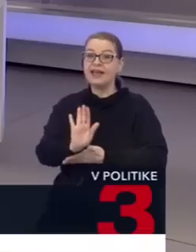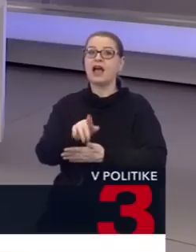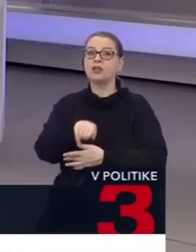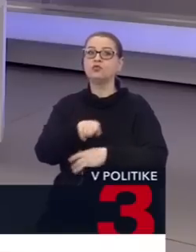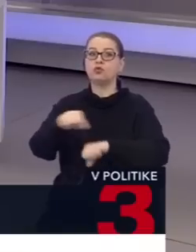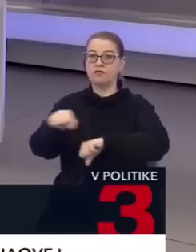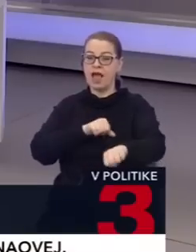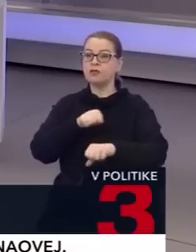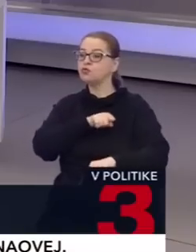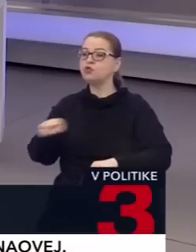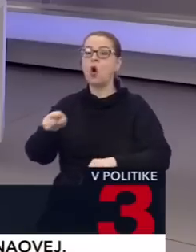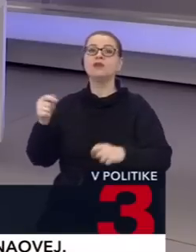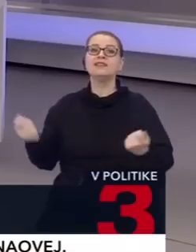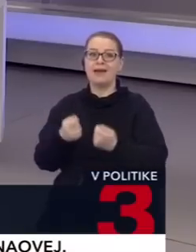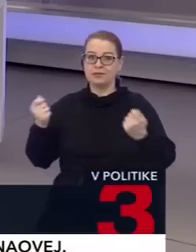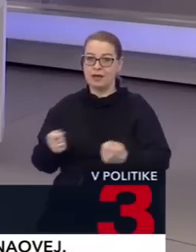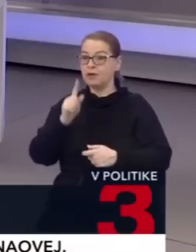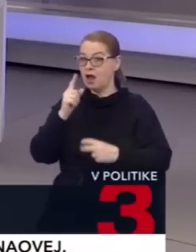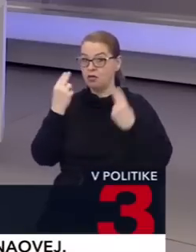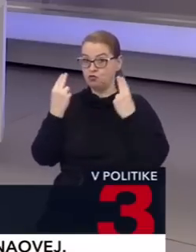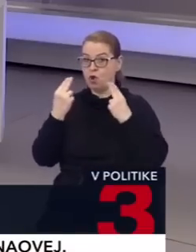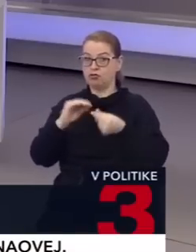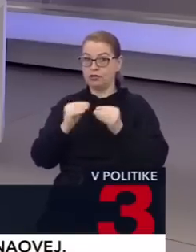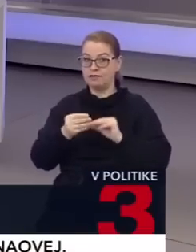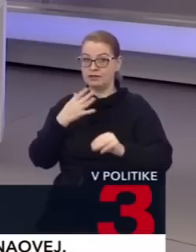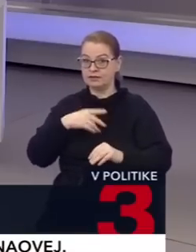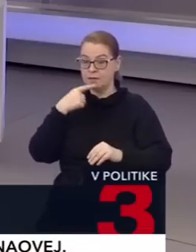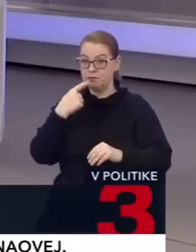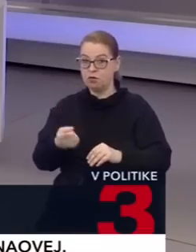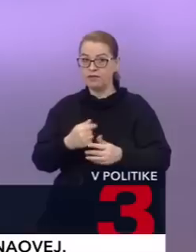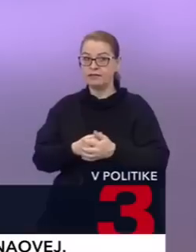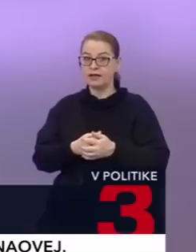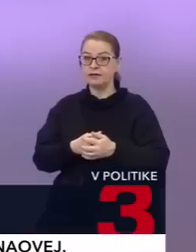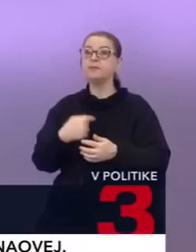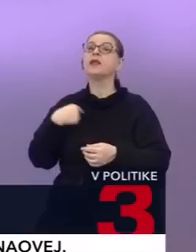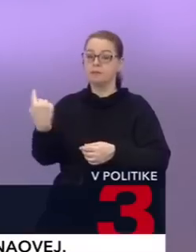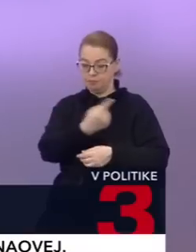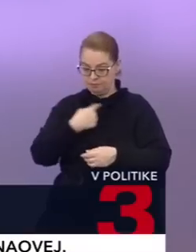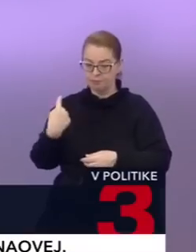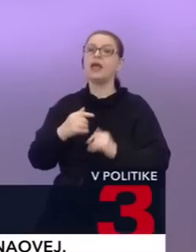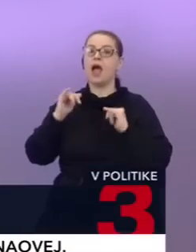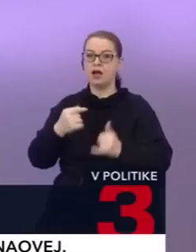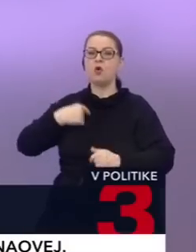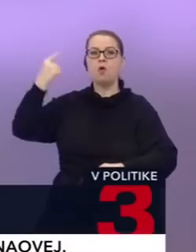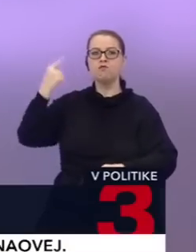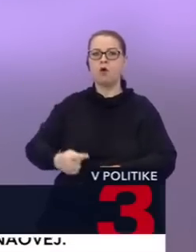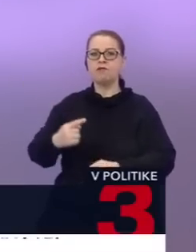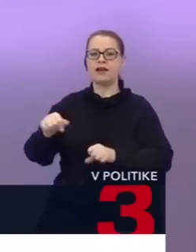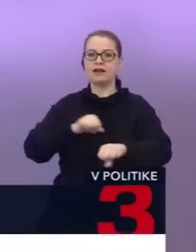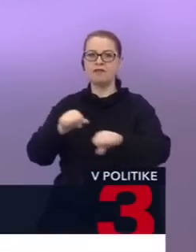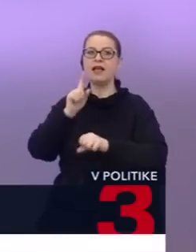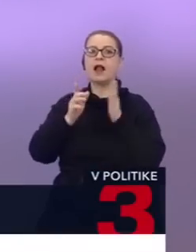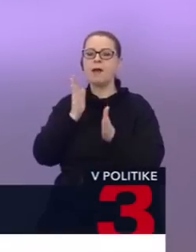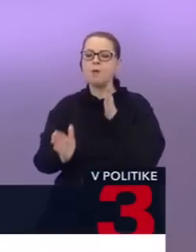vládnu. Tu chcem však povedať dôležitú vec, lebo v tej diskusii sa hovoria rôzne veci. Áno, my sme poverená vláda s istými obmedzenými